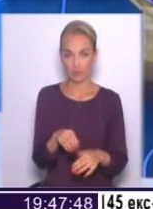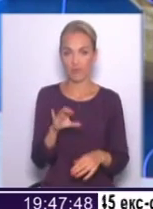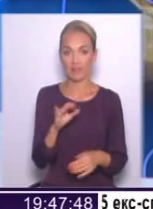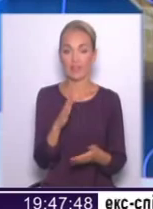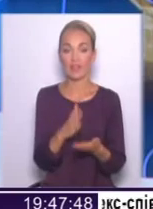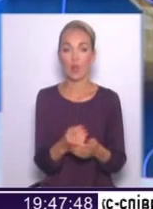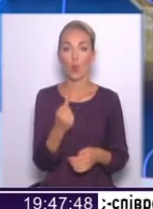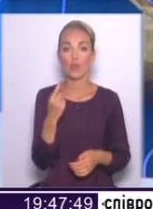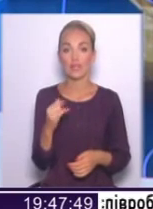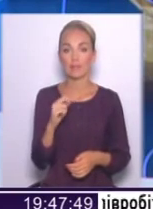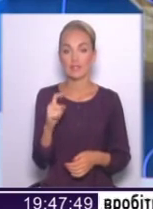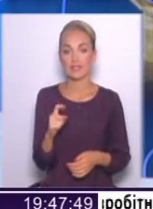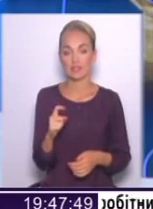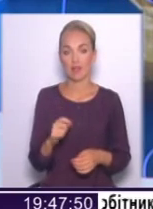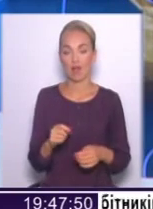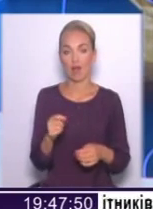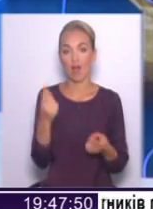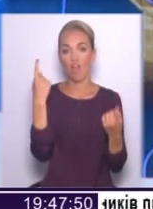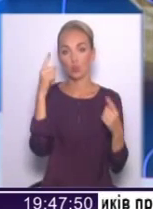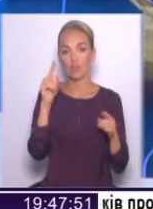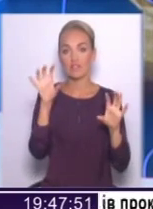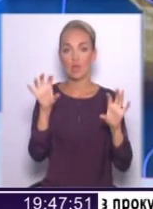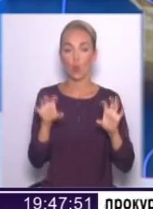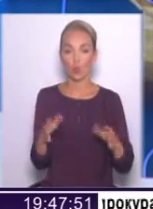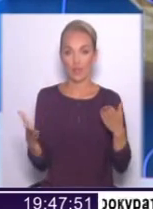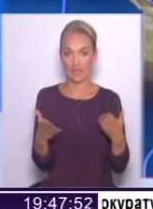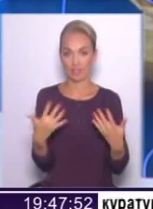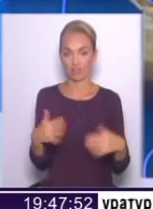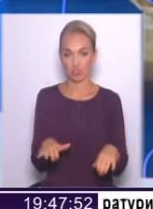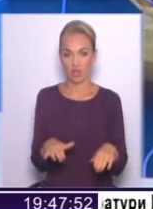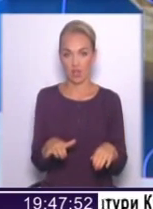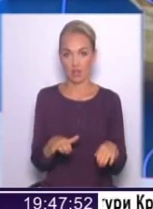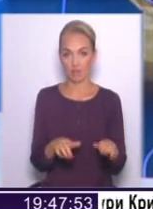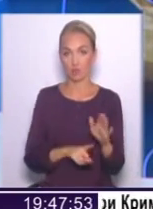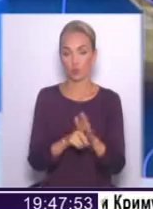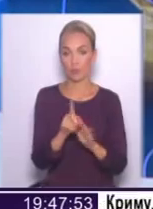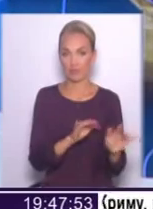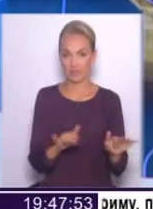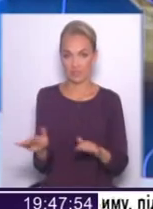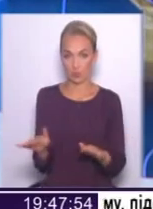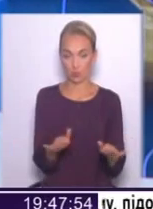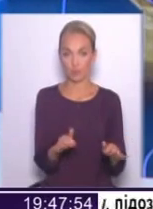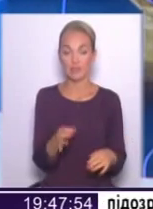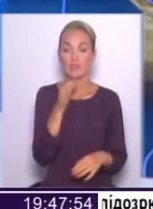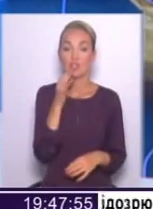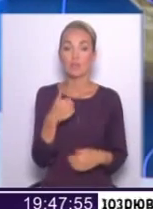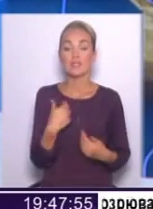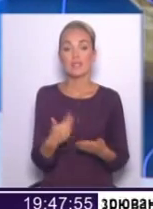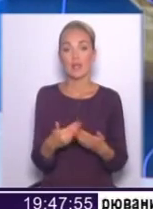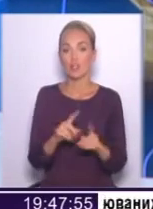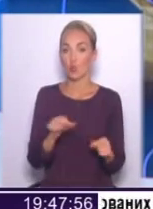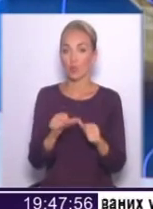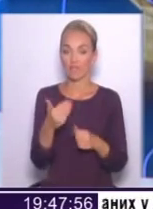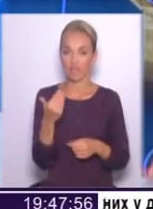одним із авторів закону, який, власне, вже вступив в силу. от скажіть, мені здається, що крім